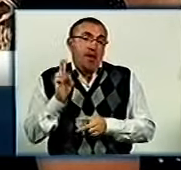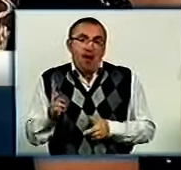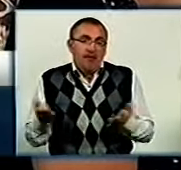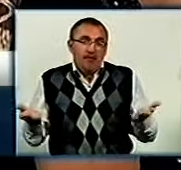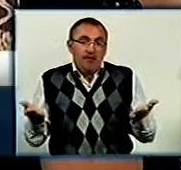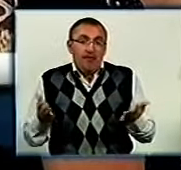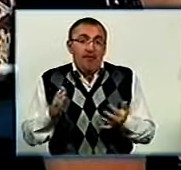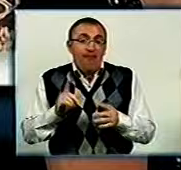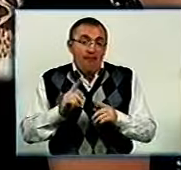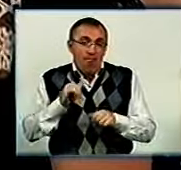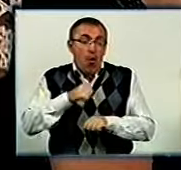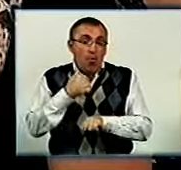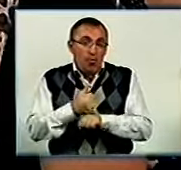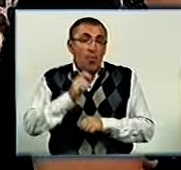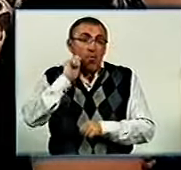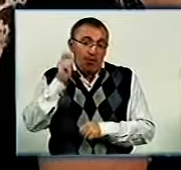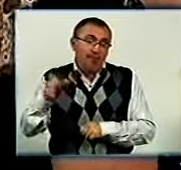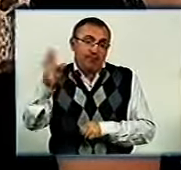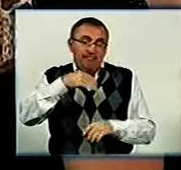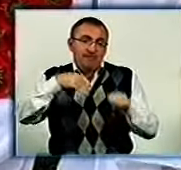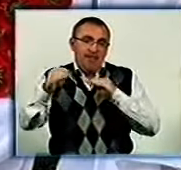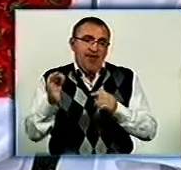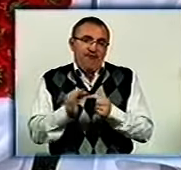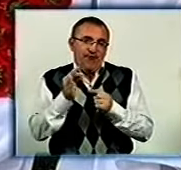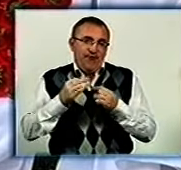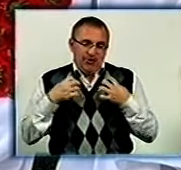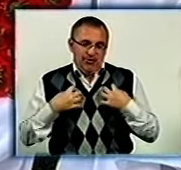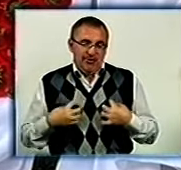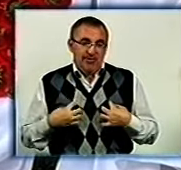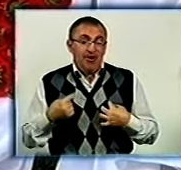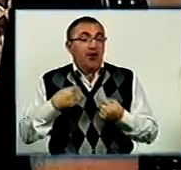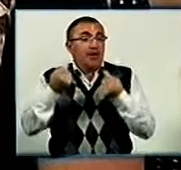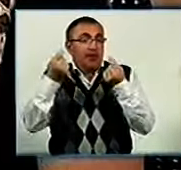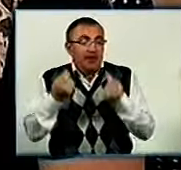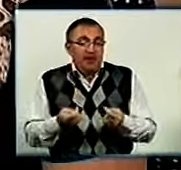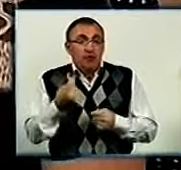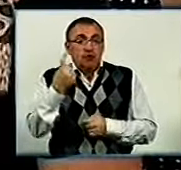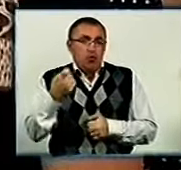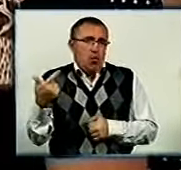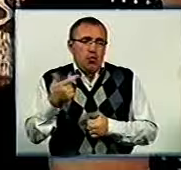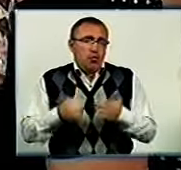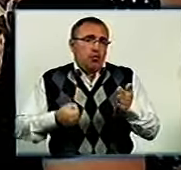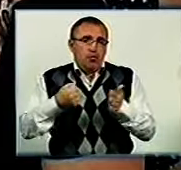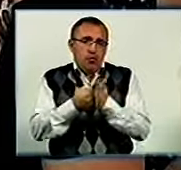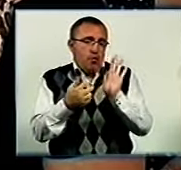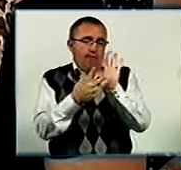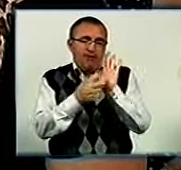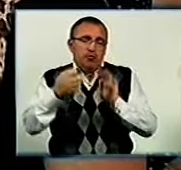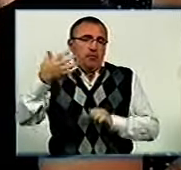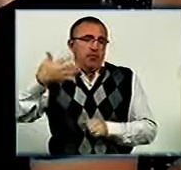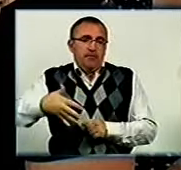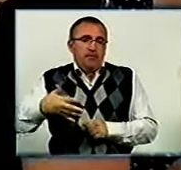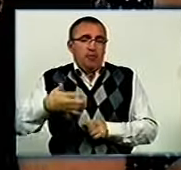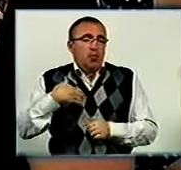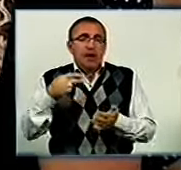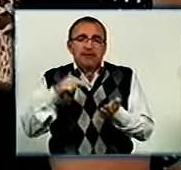Ну, в основному зараз Україна, і всі беруть вишиванки. У нас найдешевше від 100 гривень до 850. У